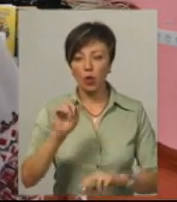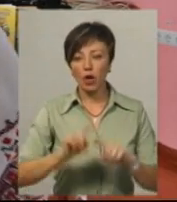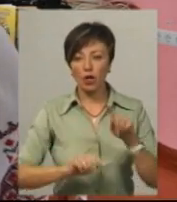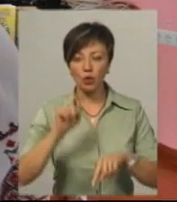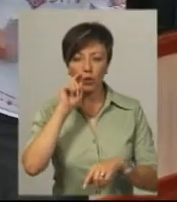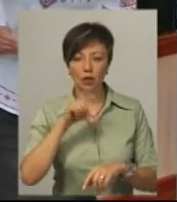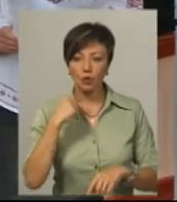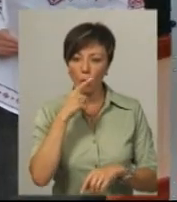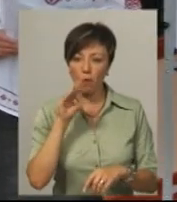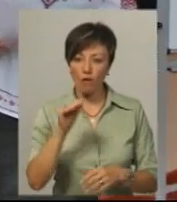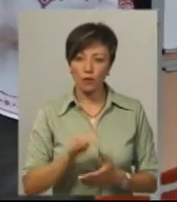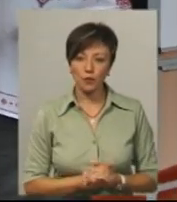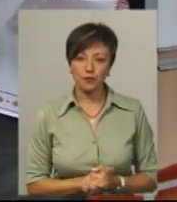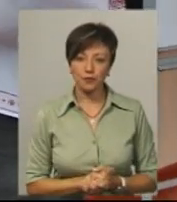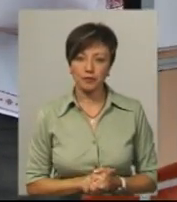українську мову.